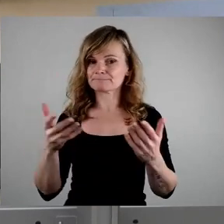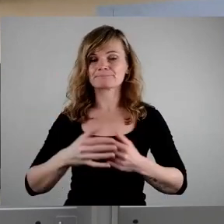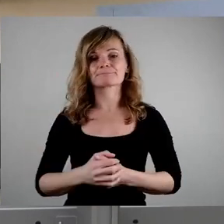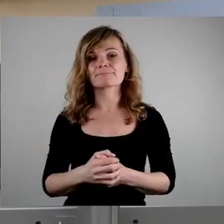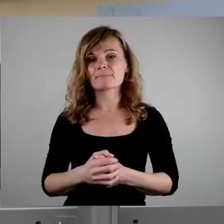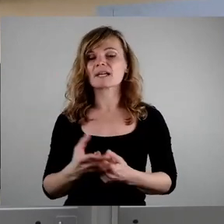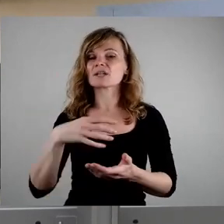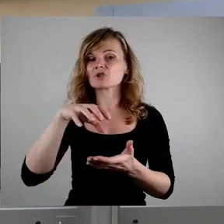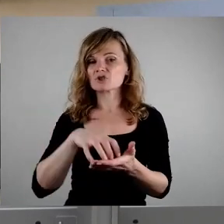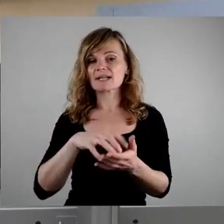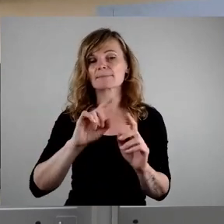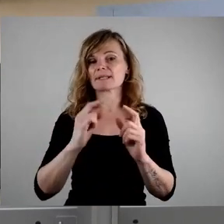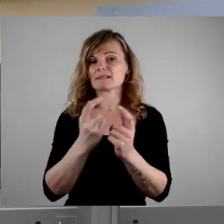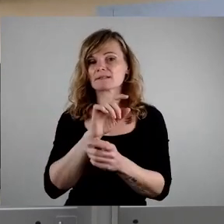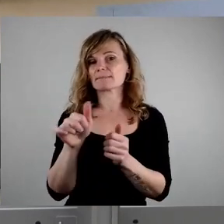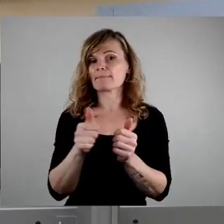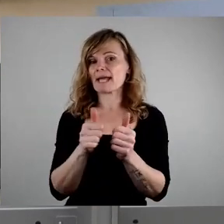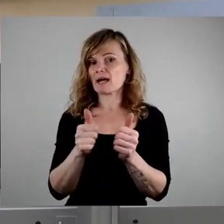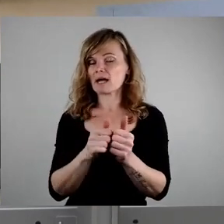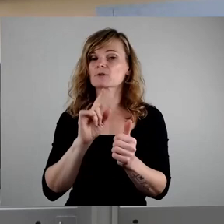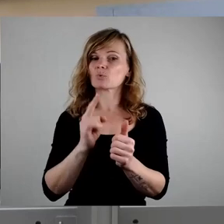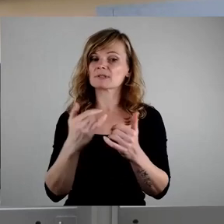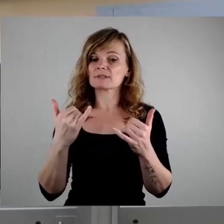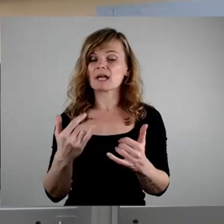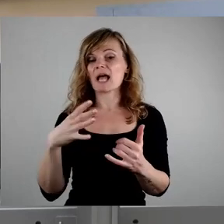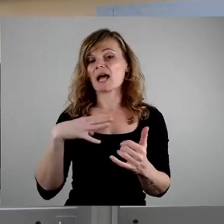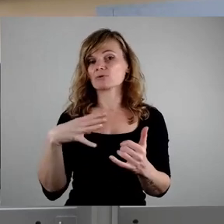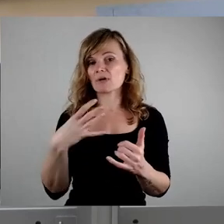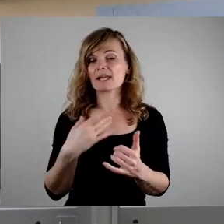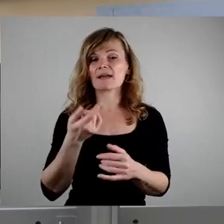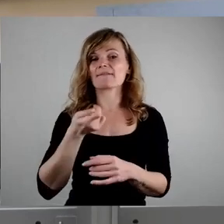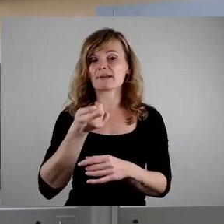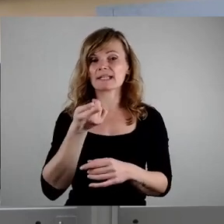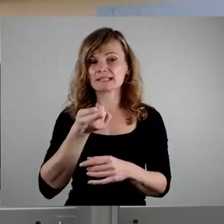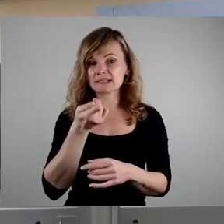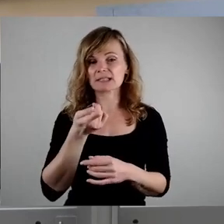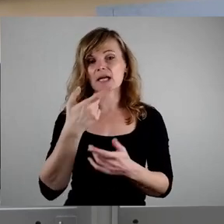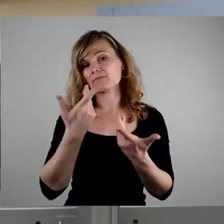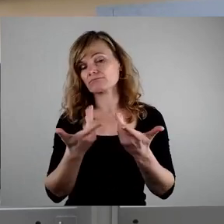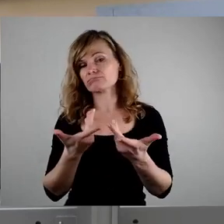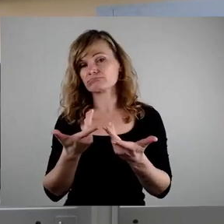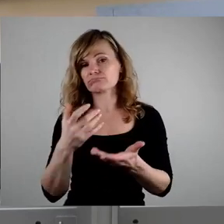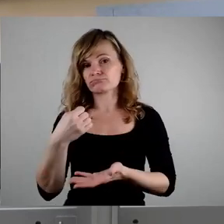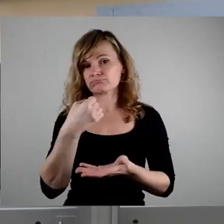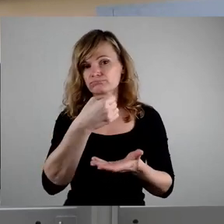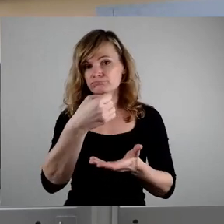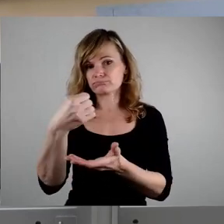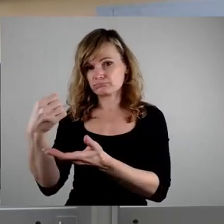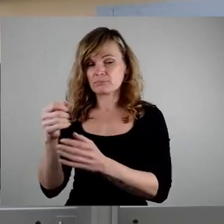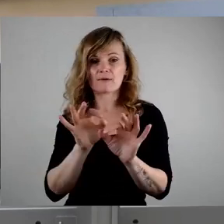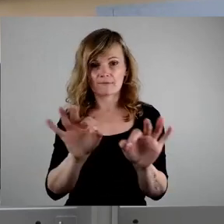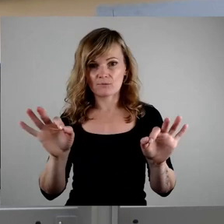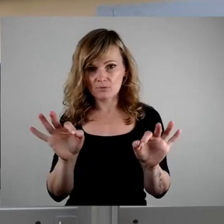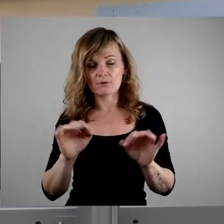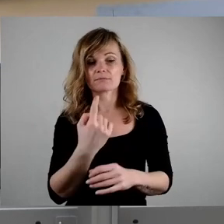die Stadtbezirksbeiräte und die aktuelle finanzielle Ausstattung der Stadtbezirksbeiräte und das,